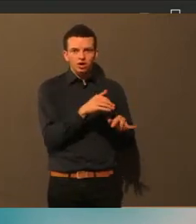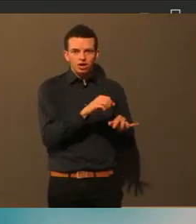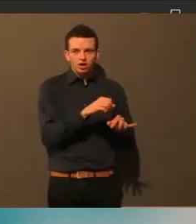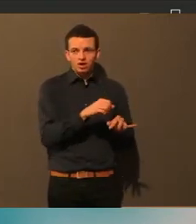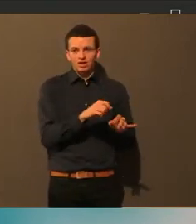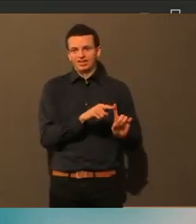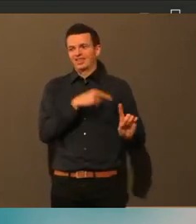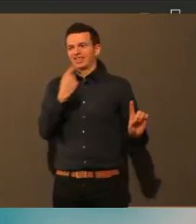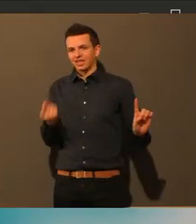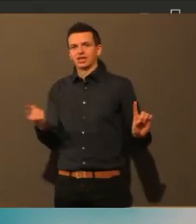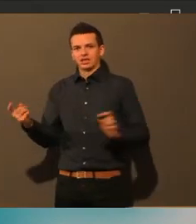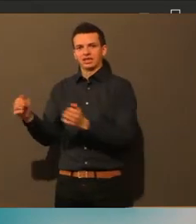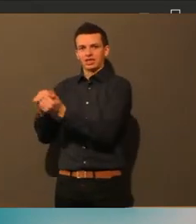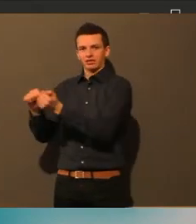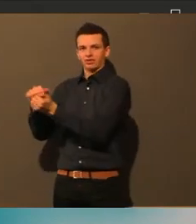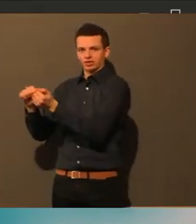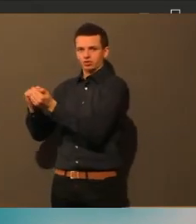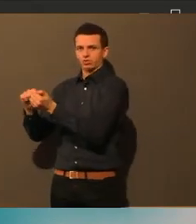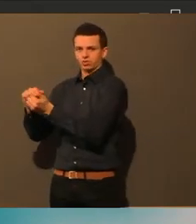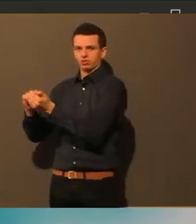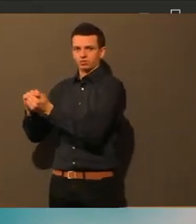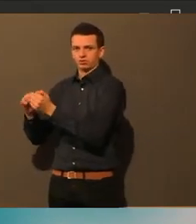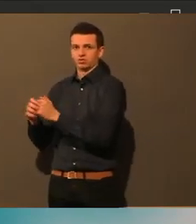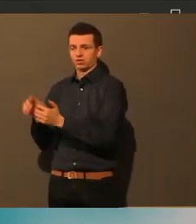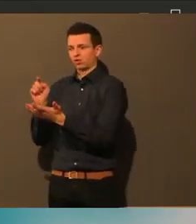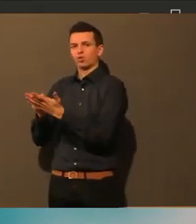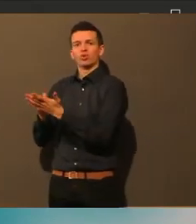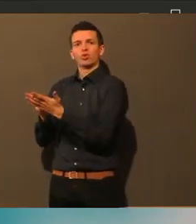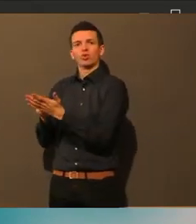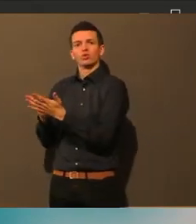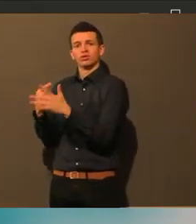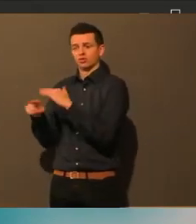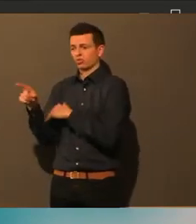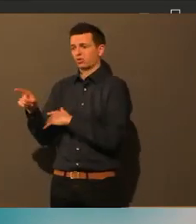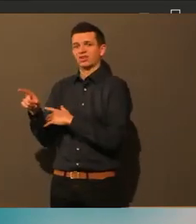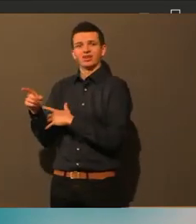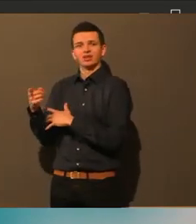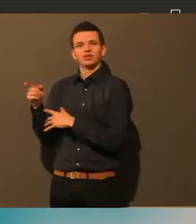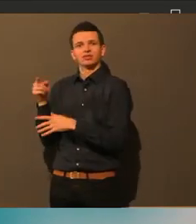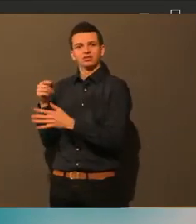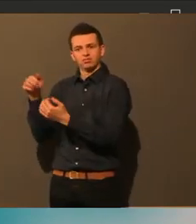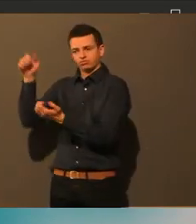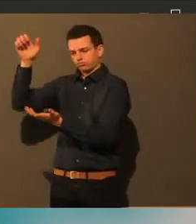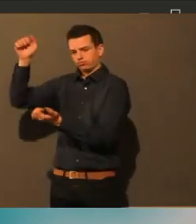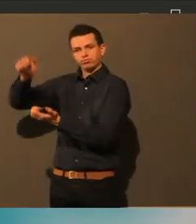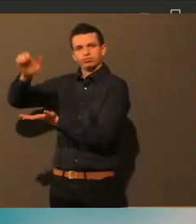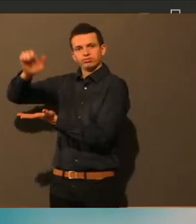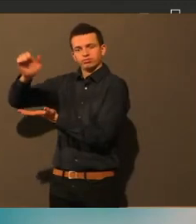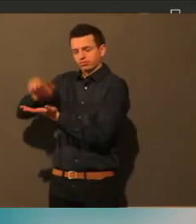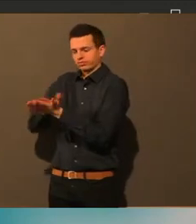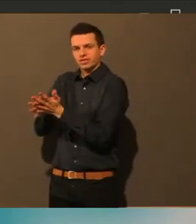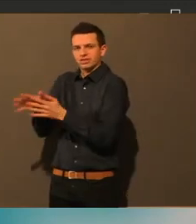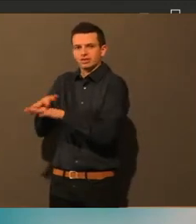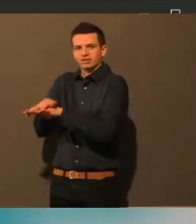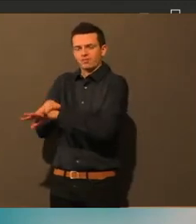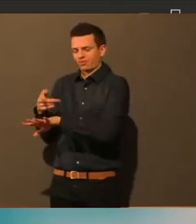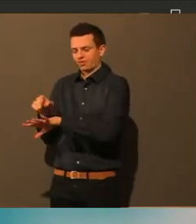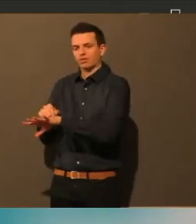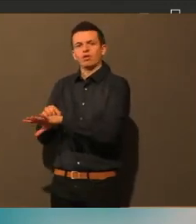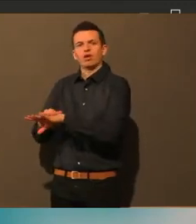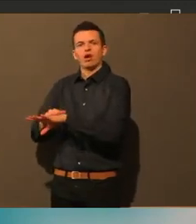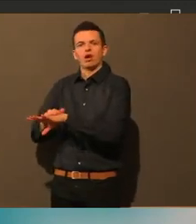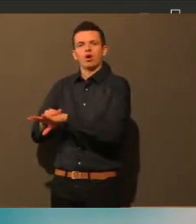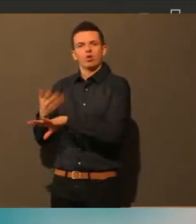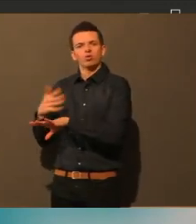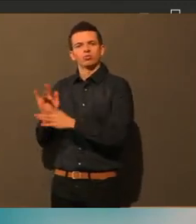eigentlich die Bakterien oder andere Keime viel schneller in die Haut gelangen. Genau, das war jetzt ein Anliegen von mir.